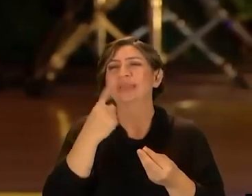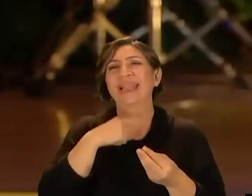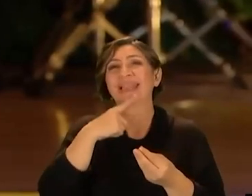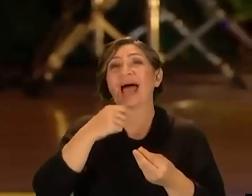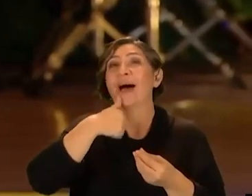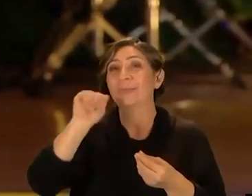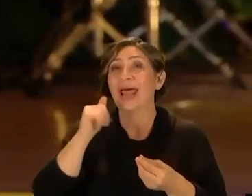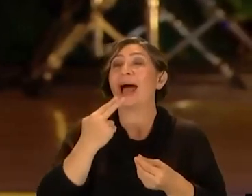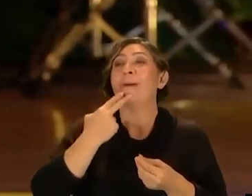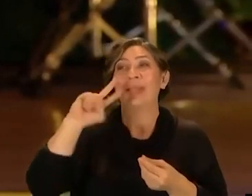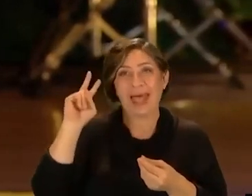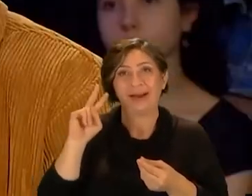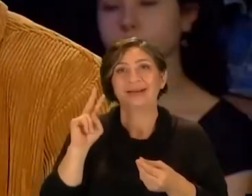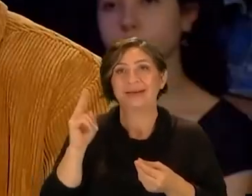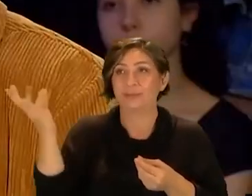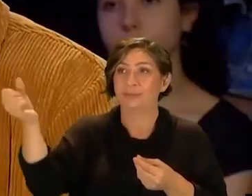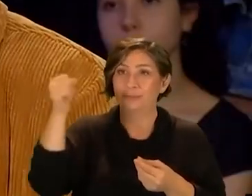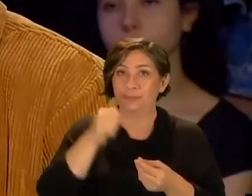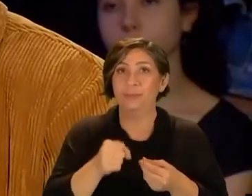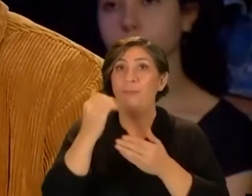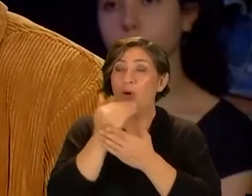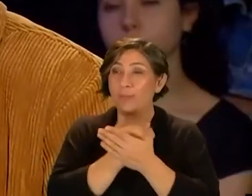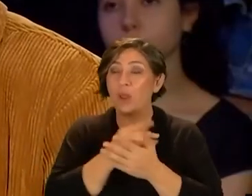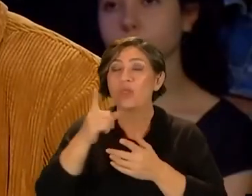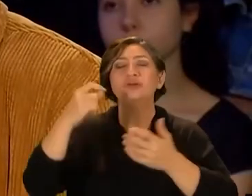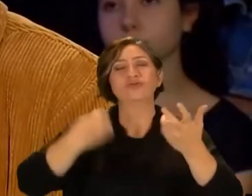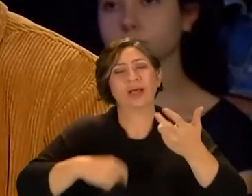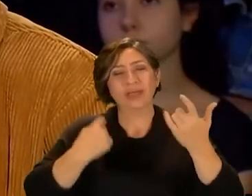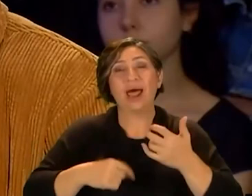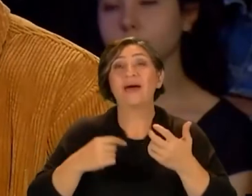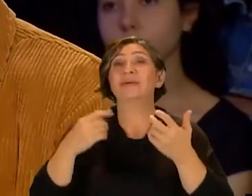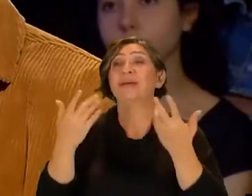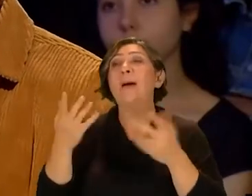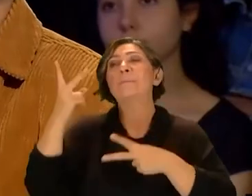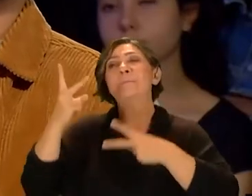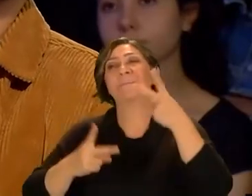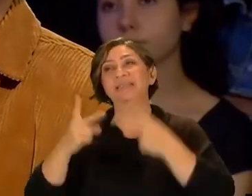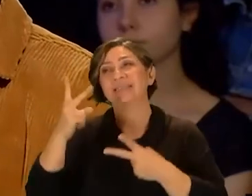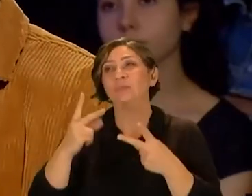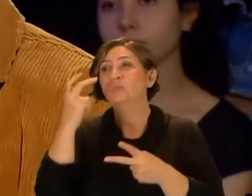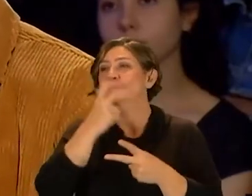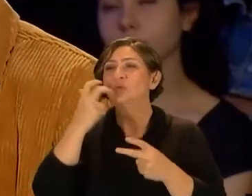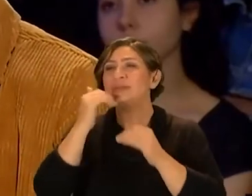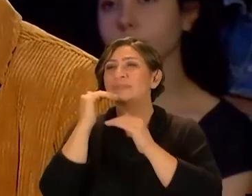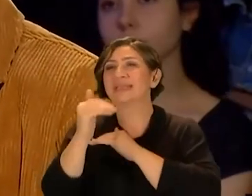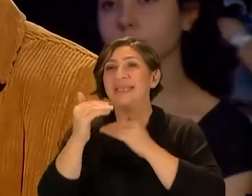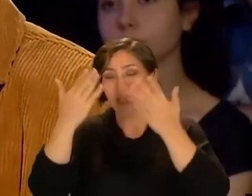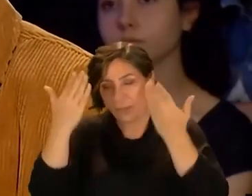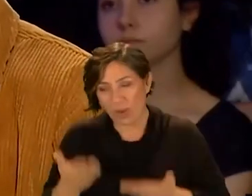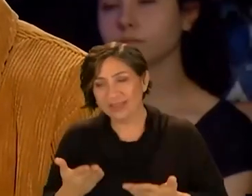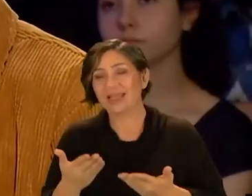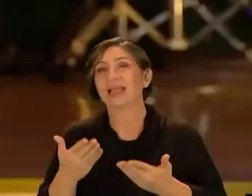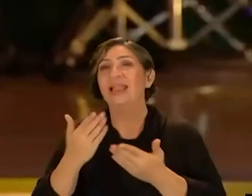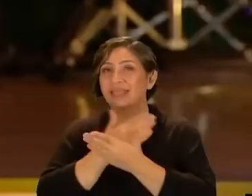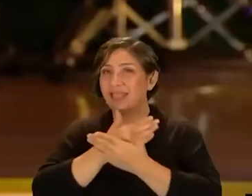tatlı abiler ablalar getirdik programlara onlar çaldılar ve bazıları müzik piyasasını kabul etti